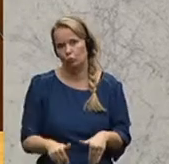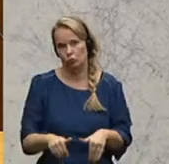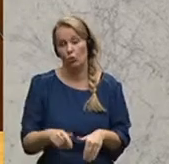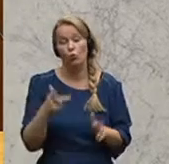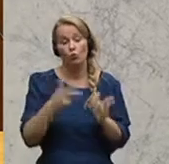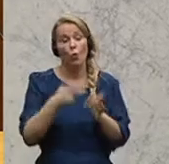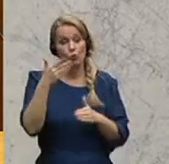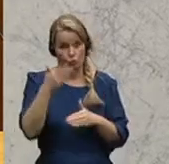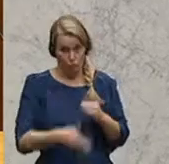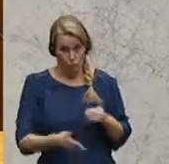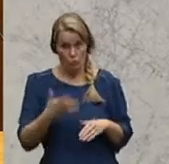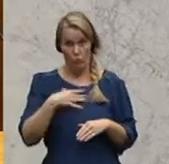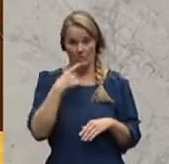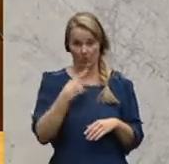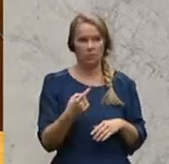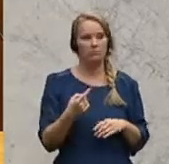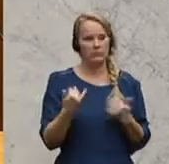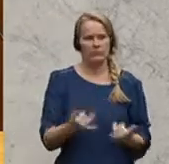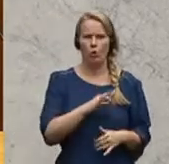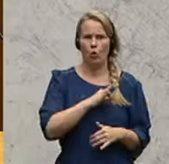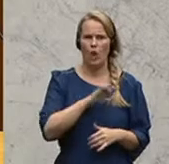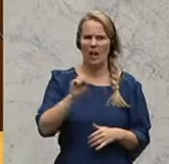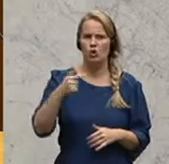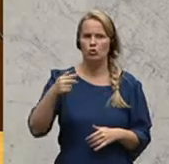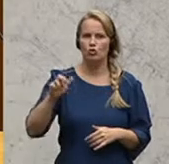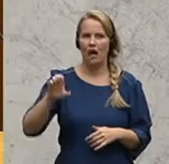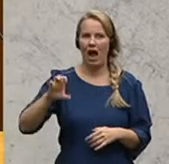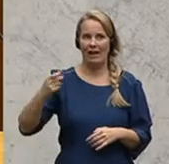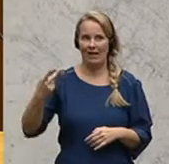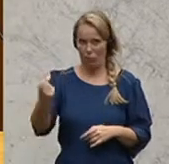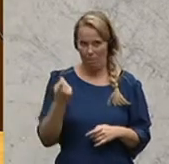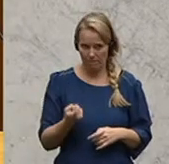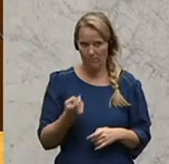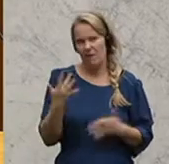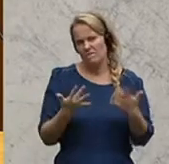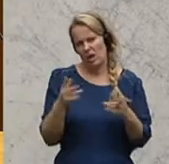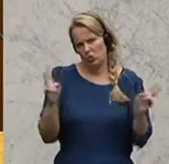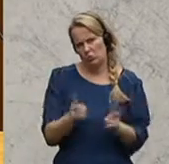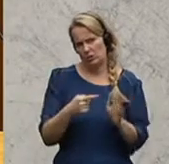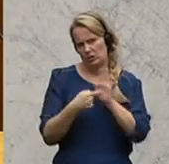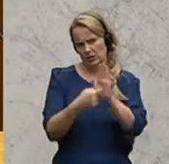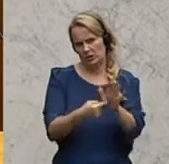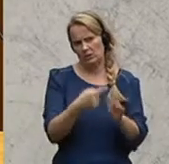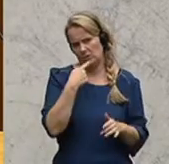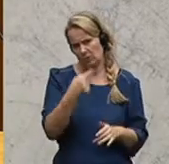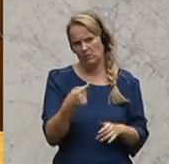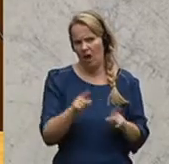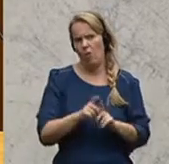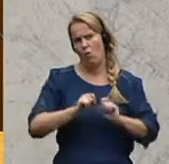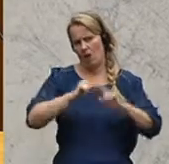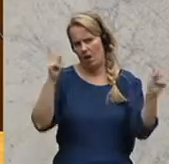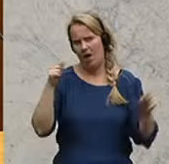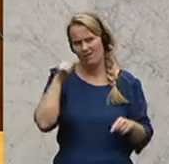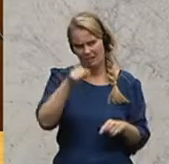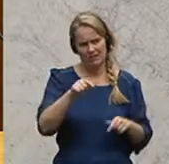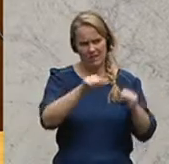Schluss darf ich sagen, nachdem jetzt der Kollege Strache rauskommt, dass er vielleicht kurz dazu Stellung nimmt und auch einmal klar sagt, dass